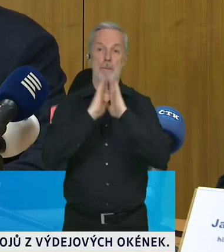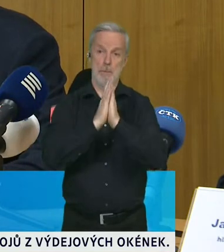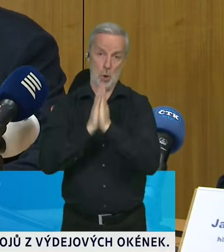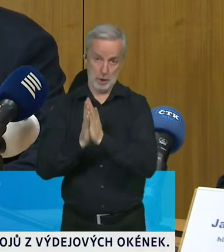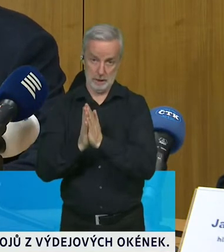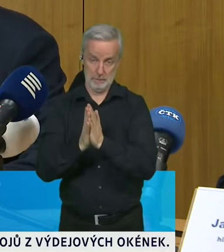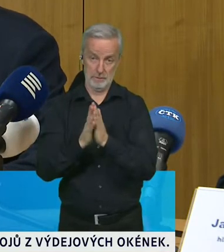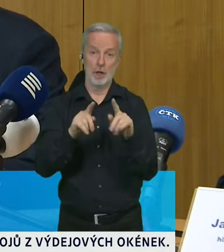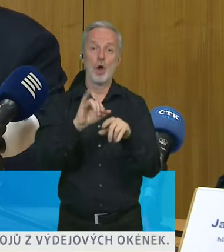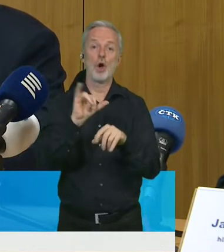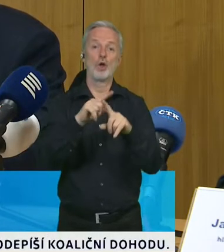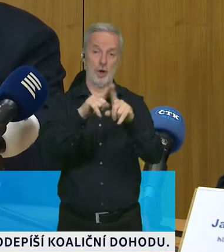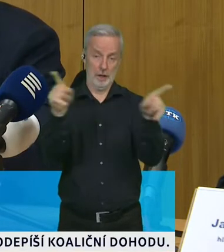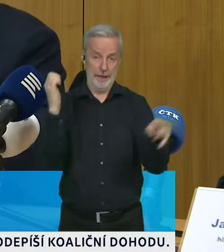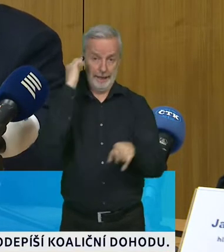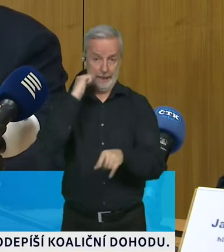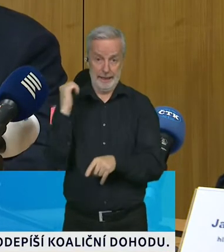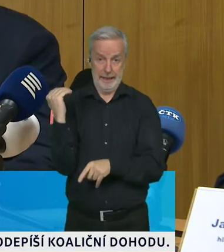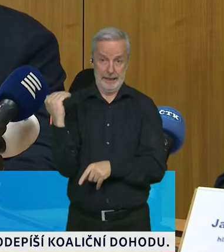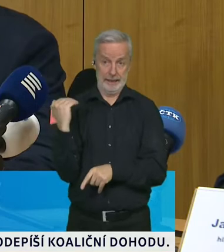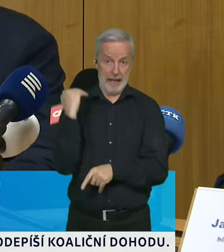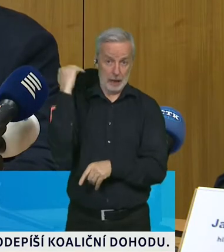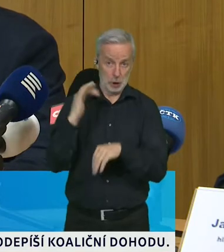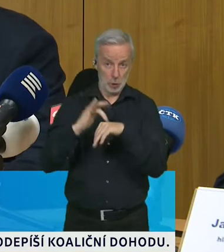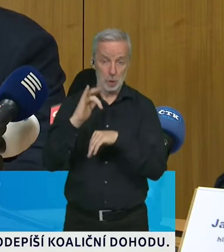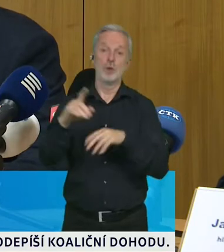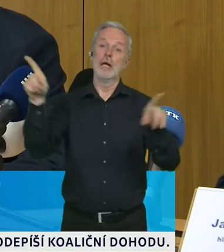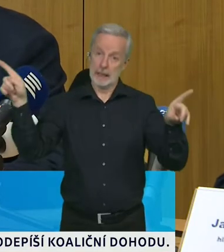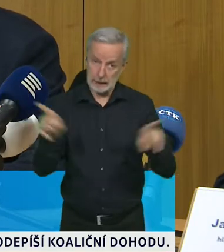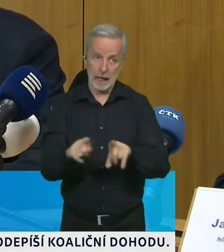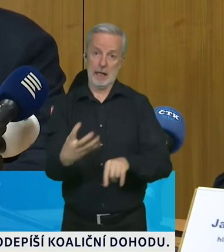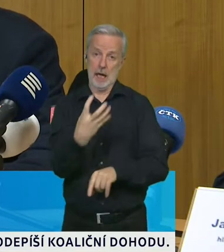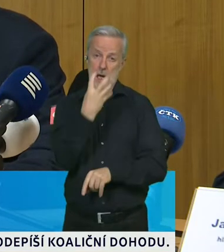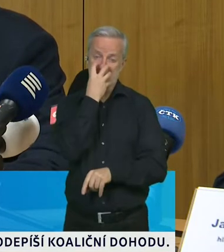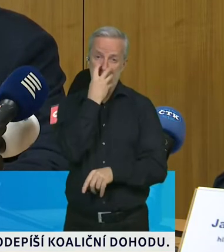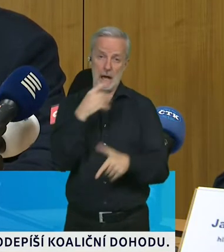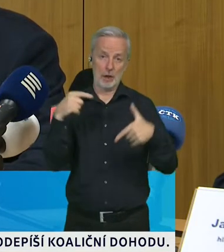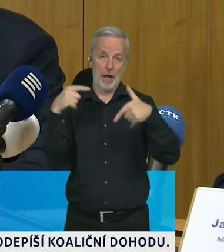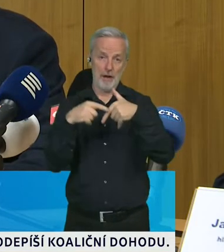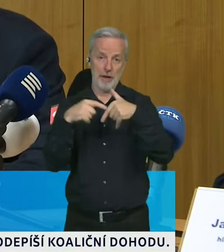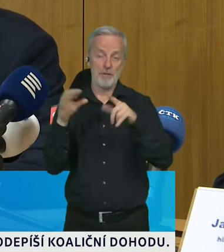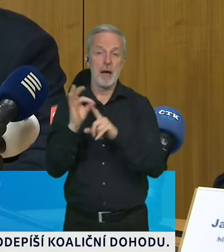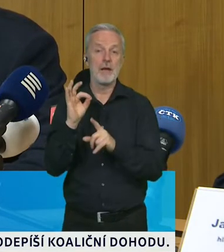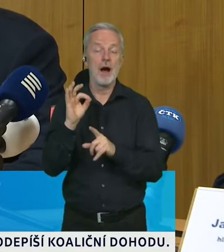aby nosili respirátory i oni sami. Chrání tím zejména sebe.